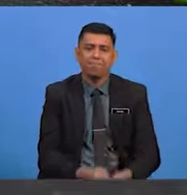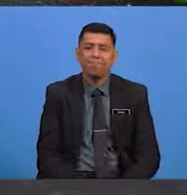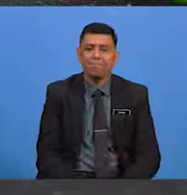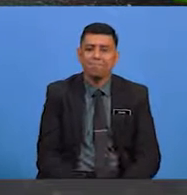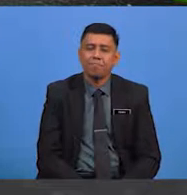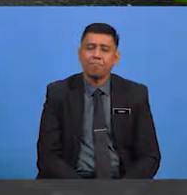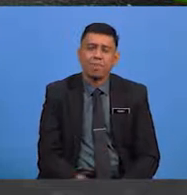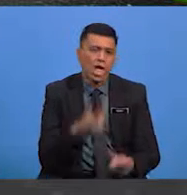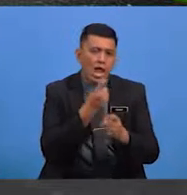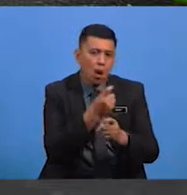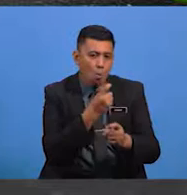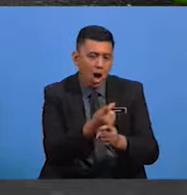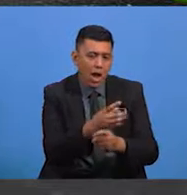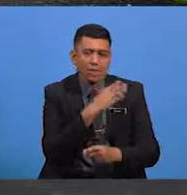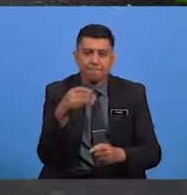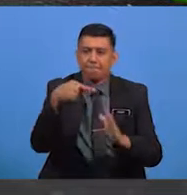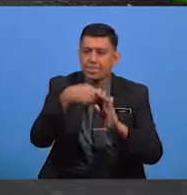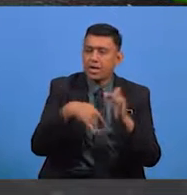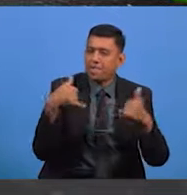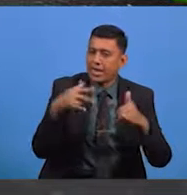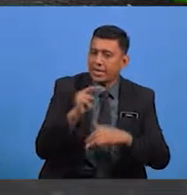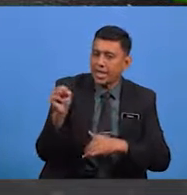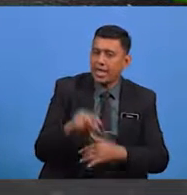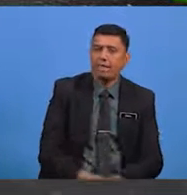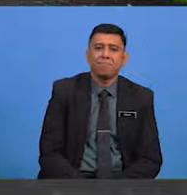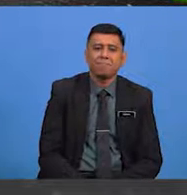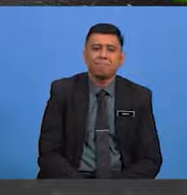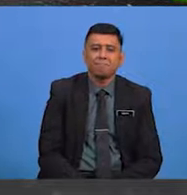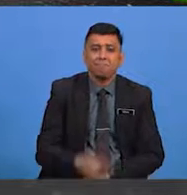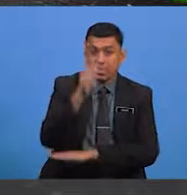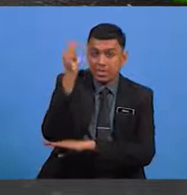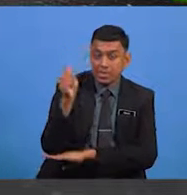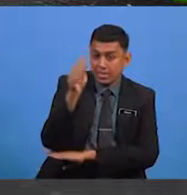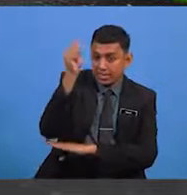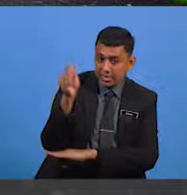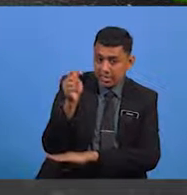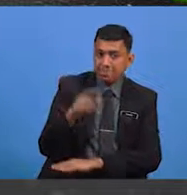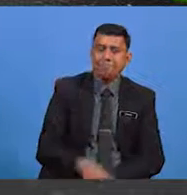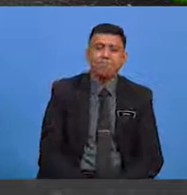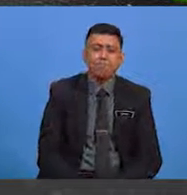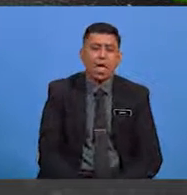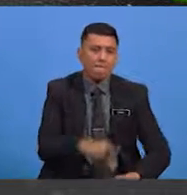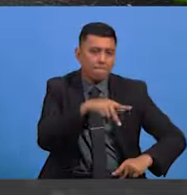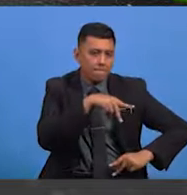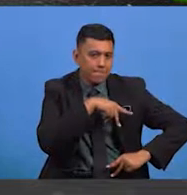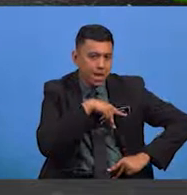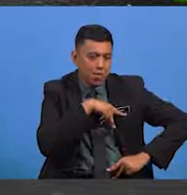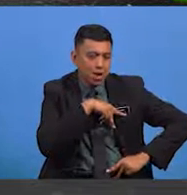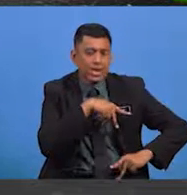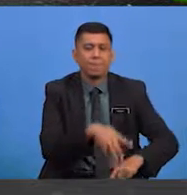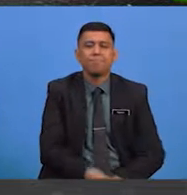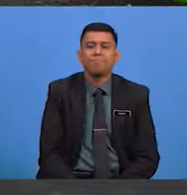Keempat, pantun jenaka dan permainan Kelima, pantun teka-teki Keenam, pantun